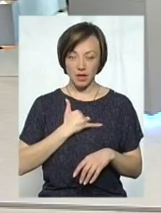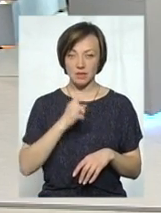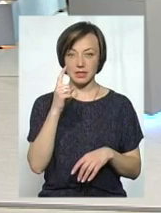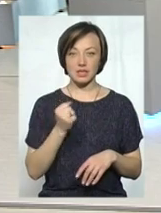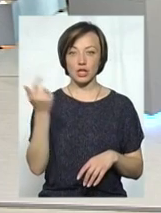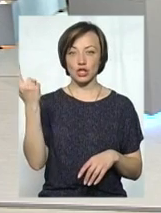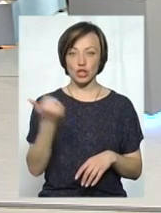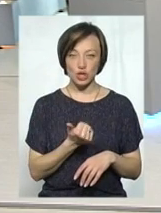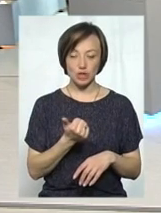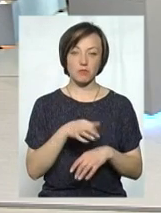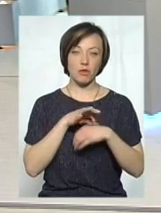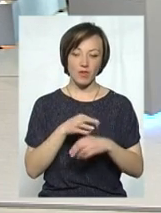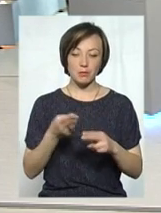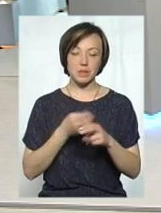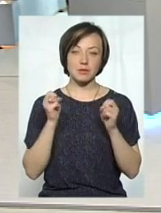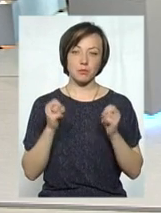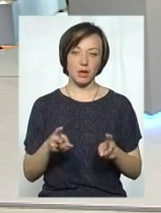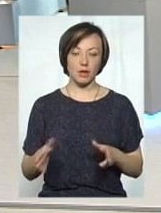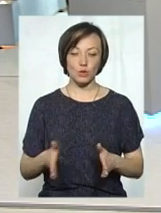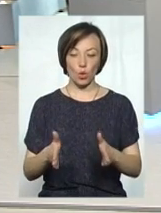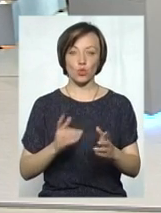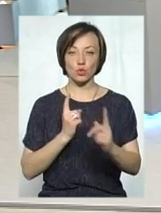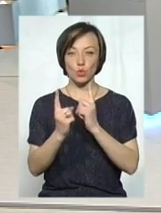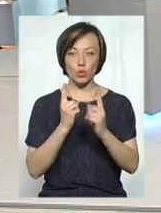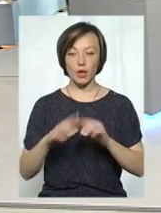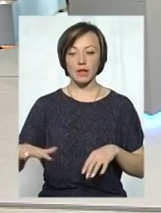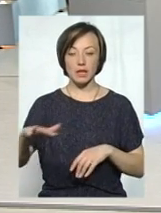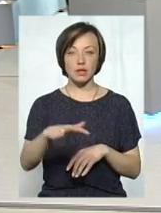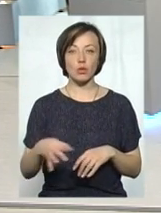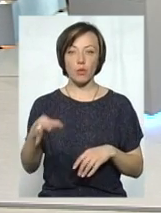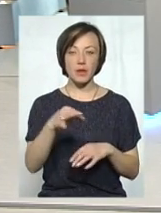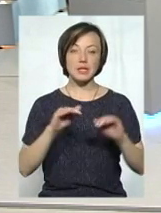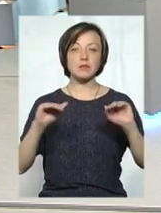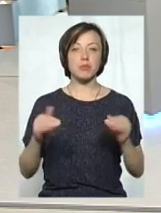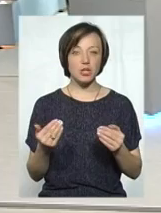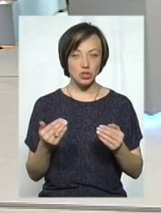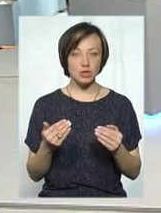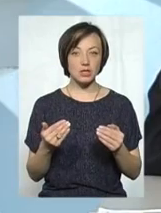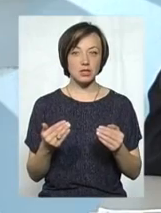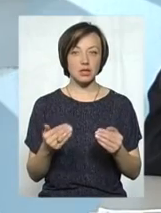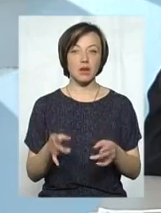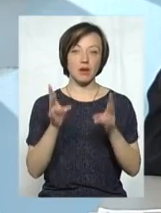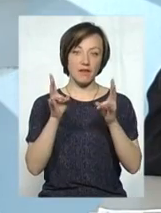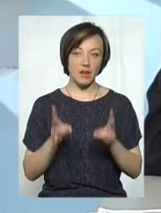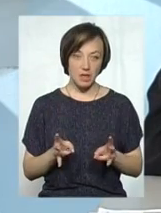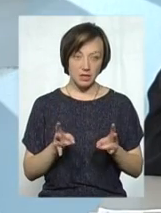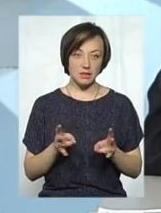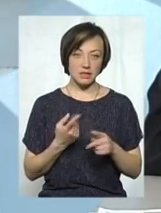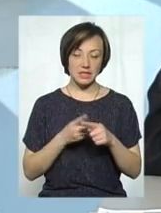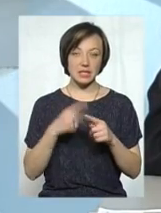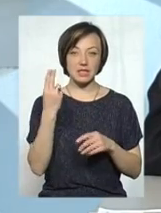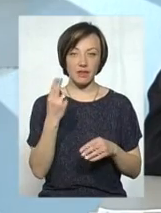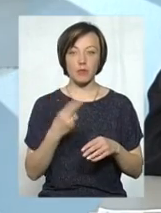тиждень проведення безпеки дорожнього руху на території області зменшилась, відповідно, ця